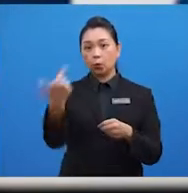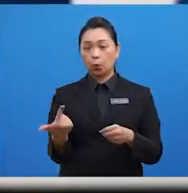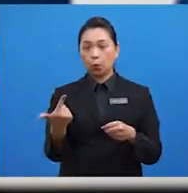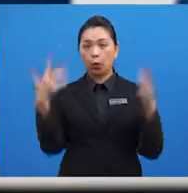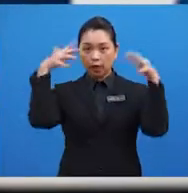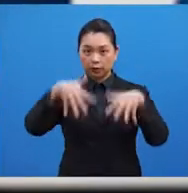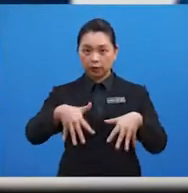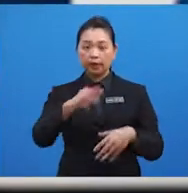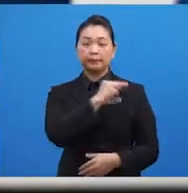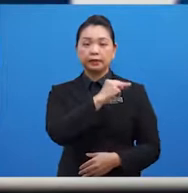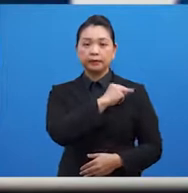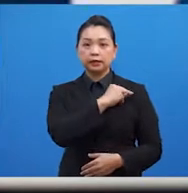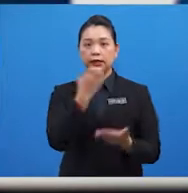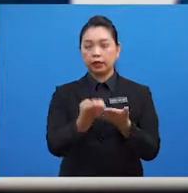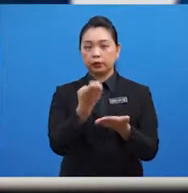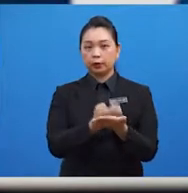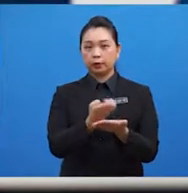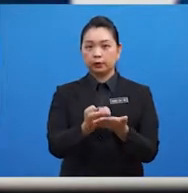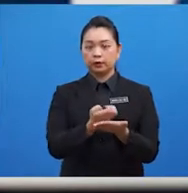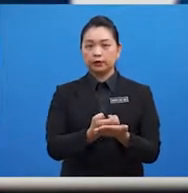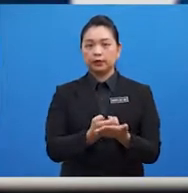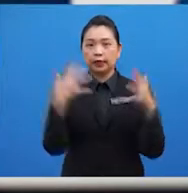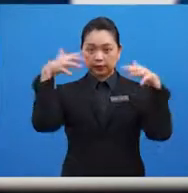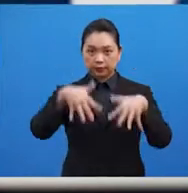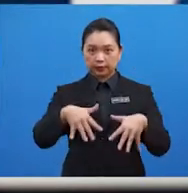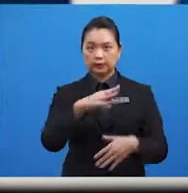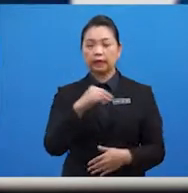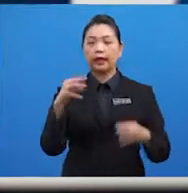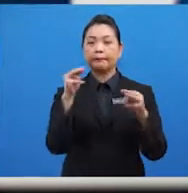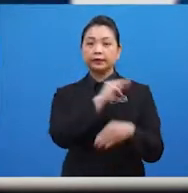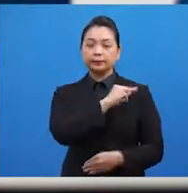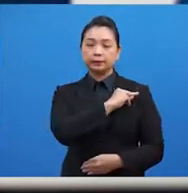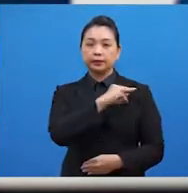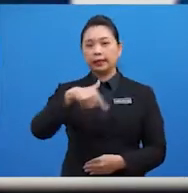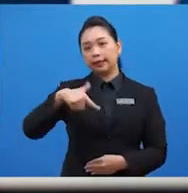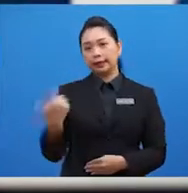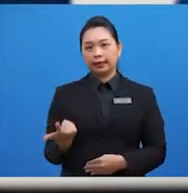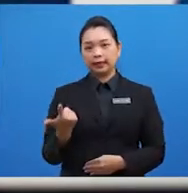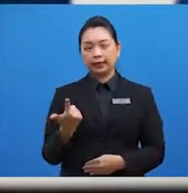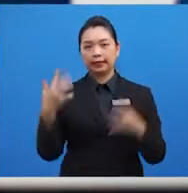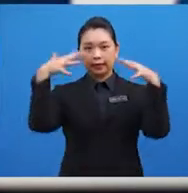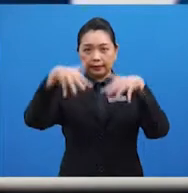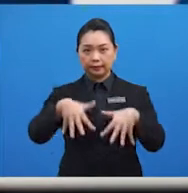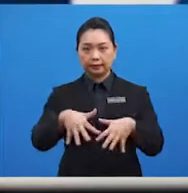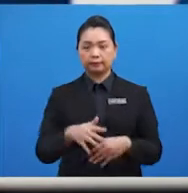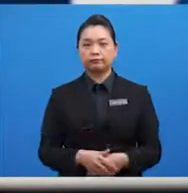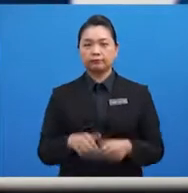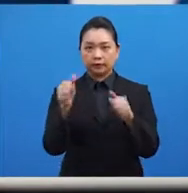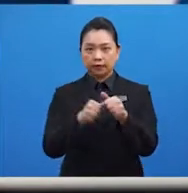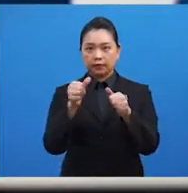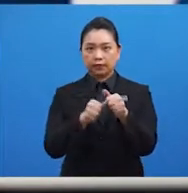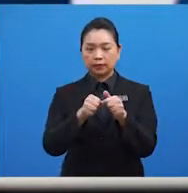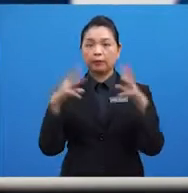Menteri-Menteri Ekonomi ASEAN dan Mesyuarat Menteri-Menteri Lain ASEAN. Setiap